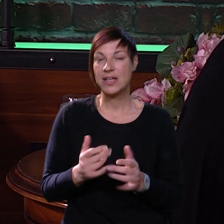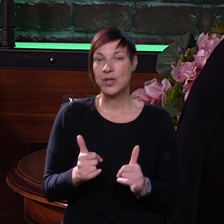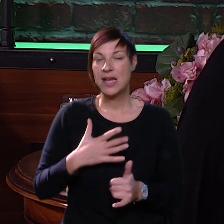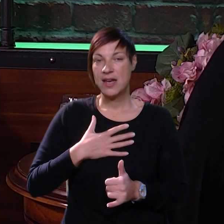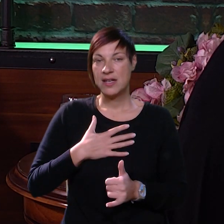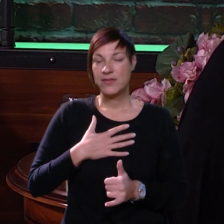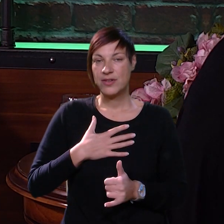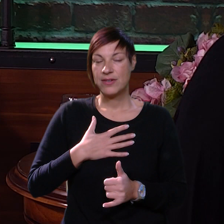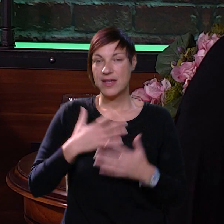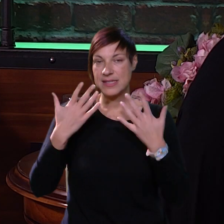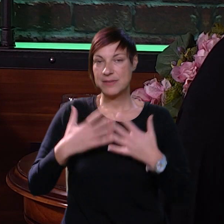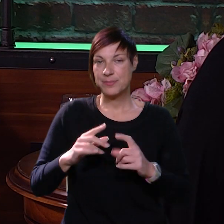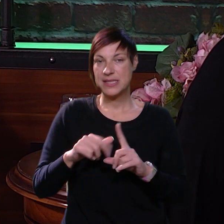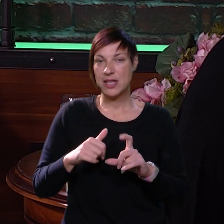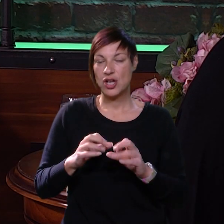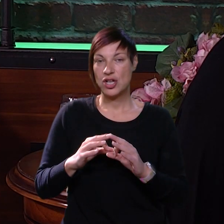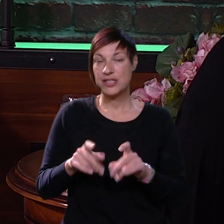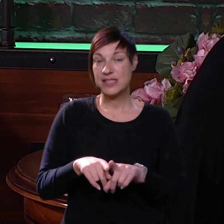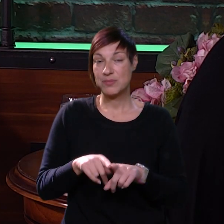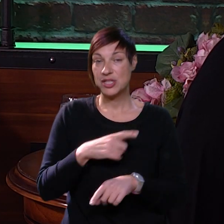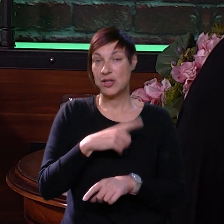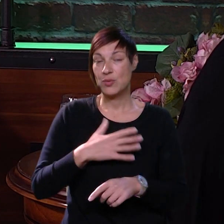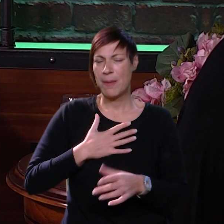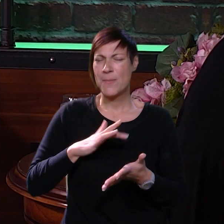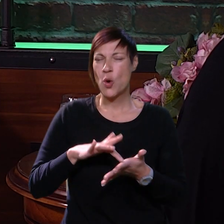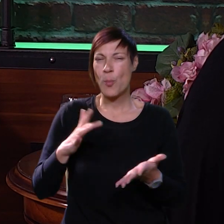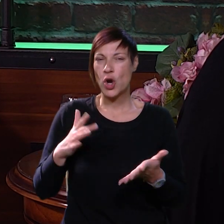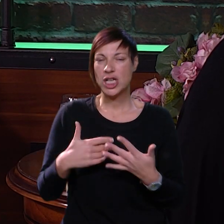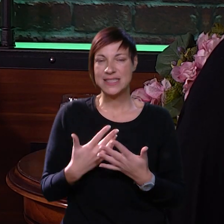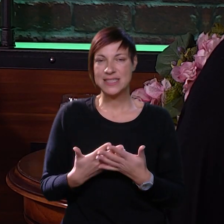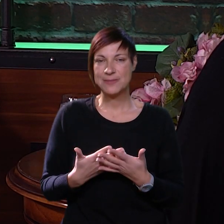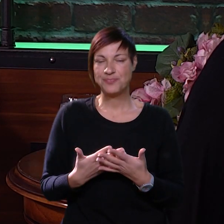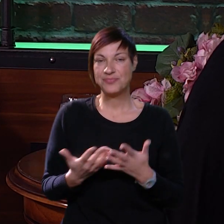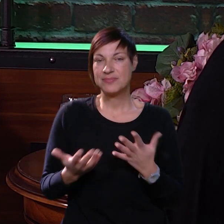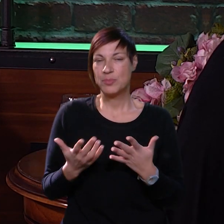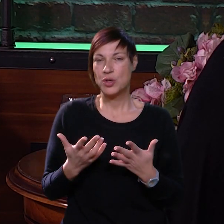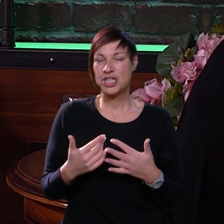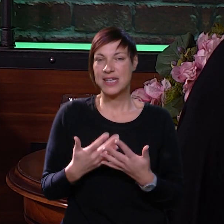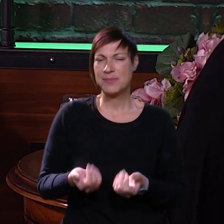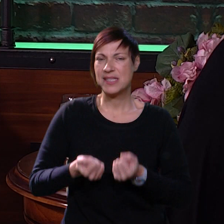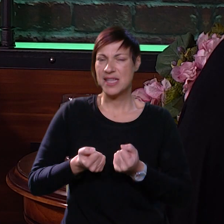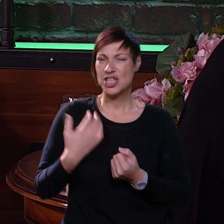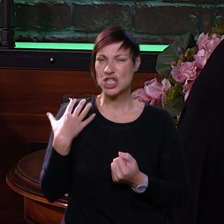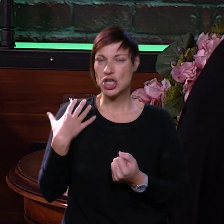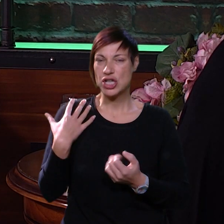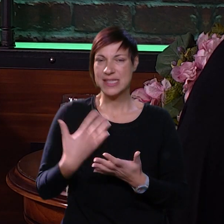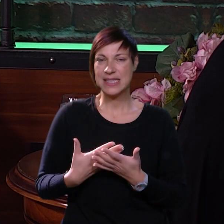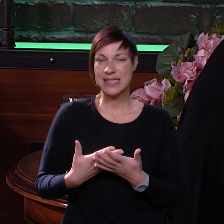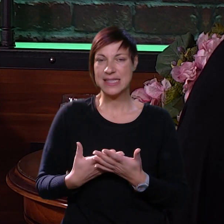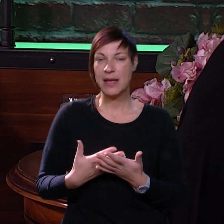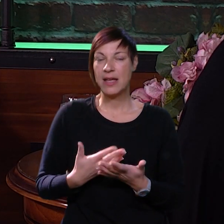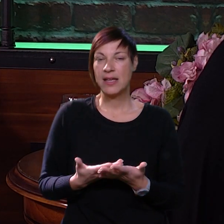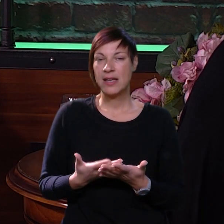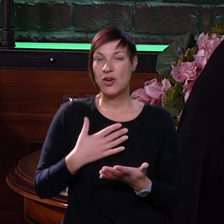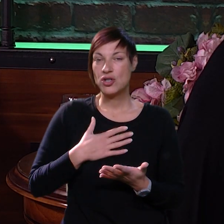koje naravno nas, mi smo psiholozi, smo isto ljudi, nas mogu pogoditi i možda nam se nekad teško nositi s time.